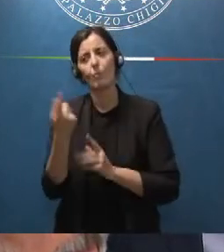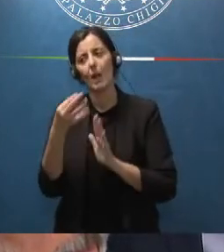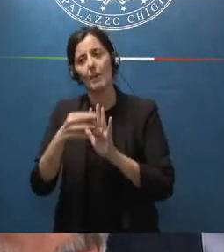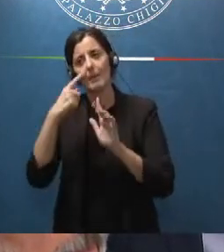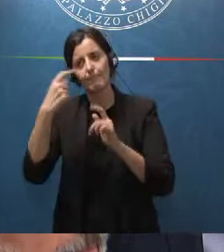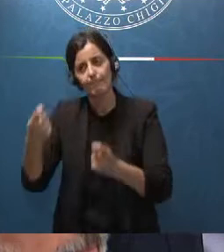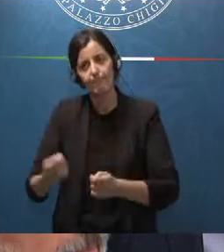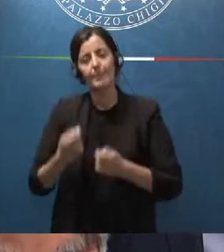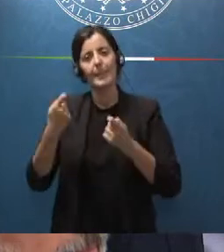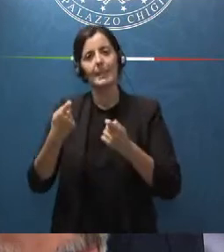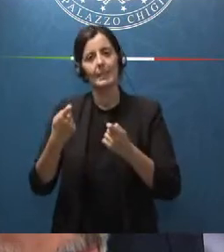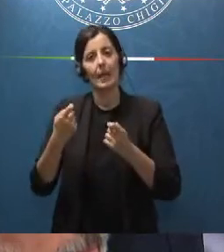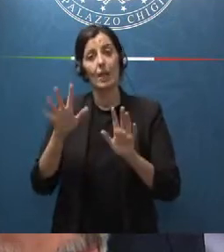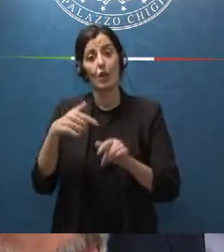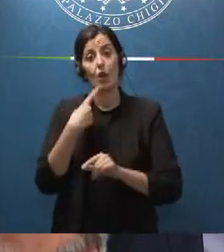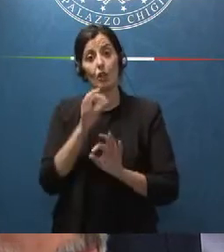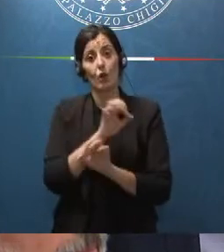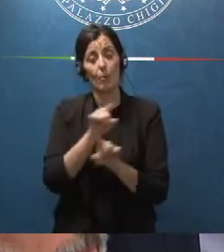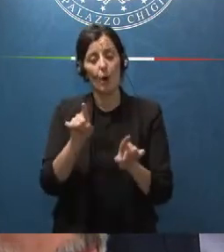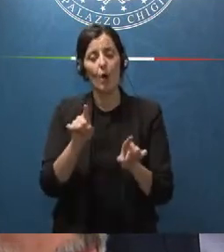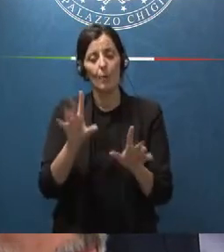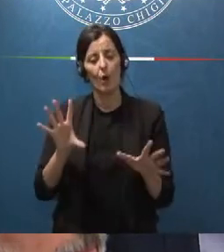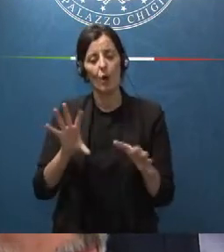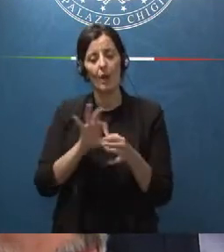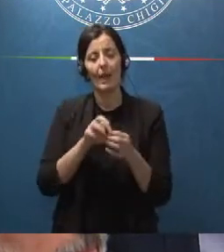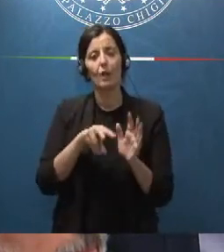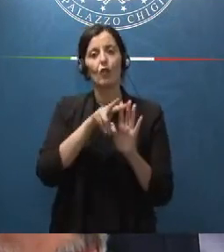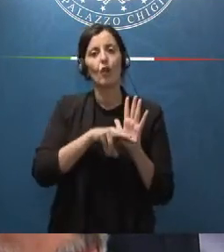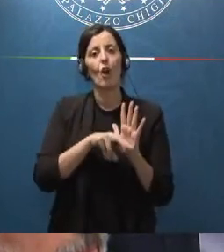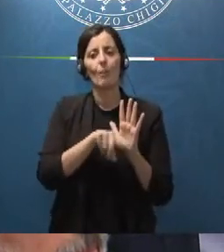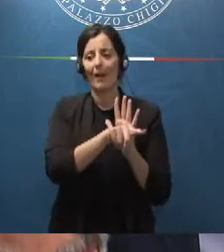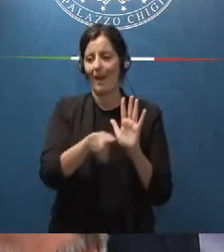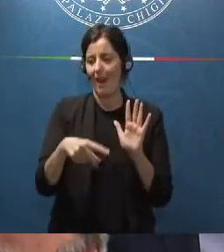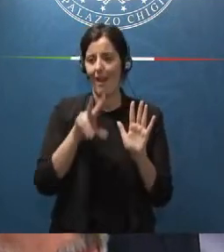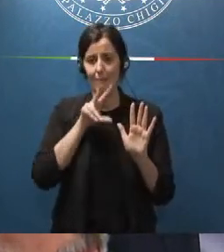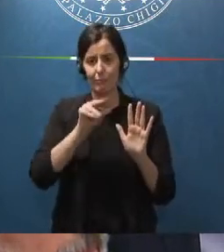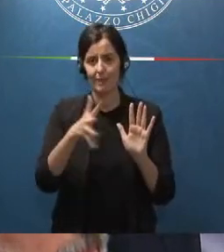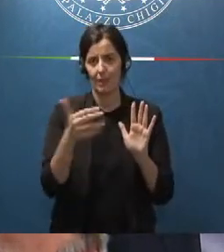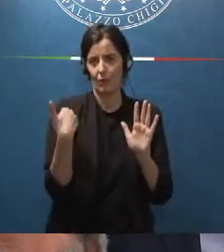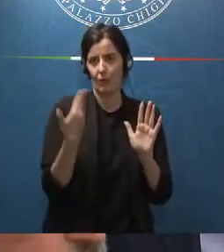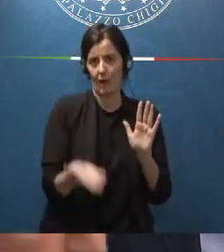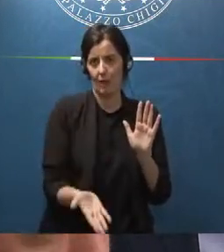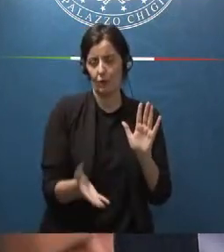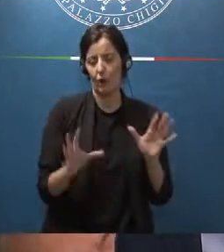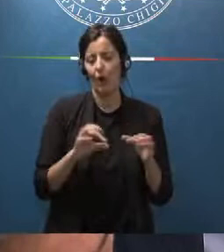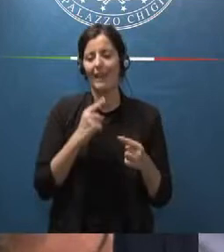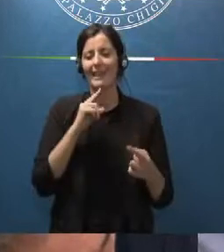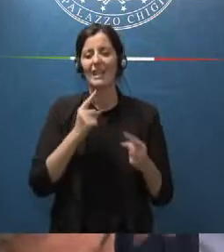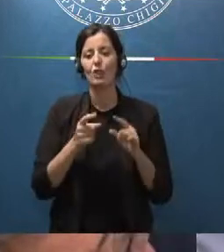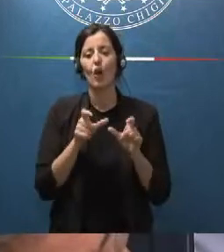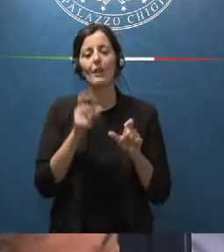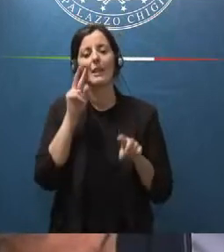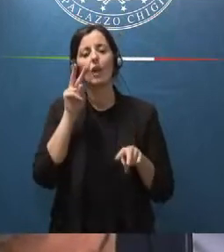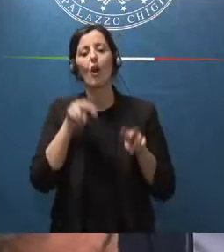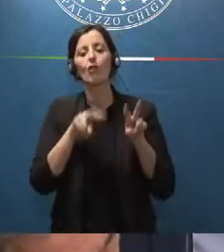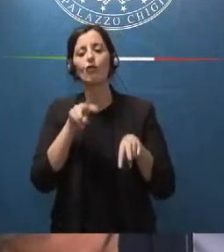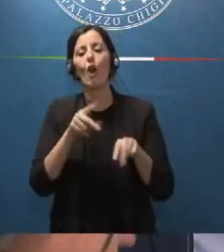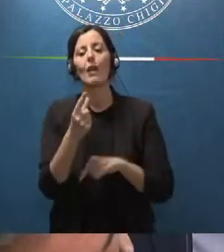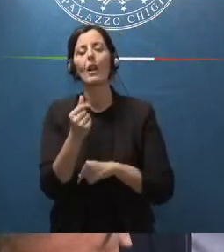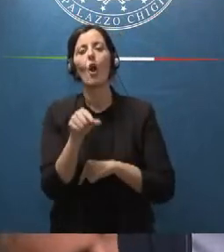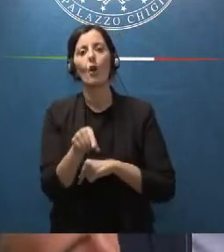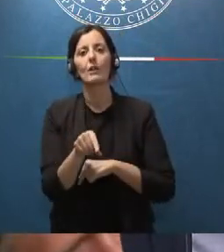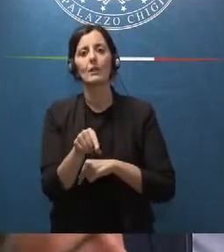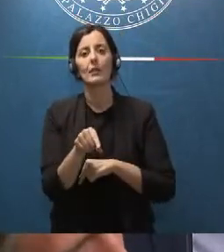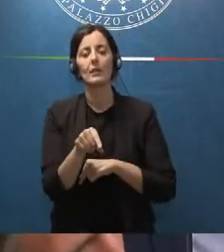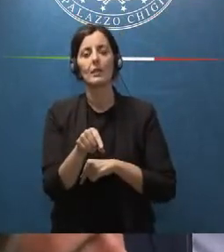sollecitazione glielo dico anche in rapporto alla norma che lei ha sottolineato sul discorso dei controlli dei conti cioè